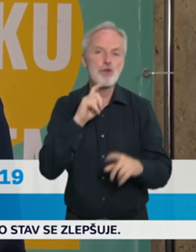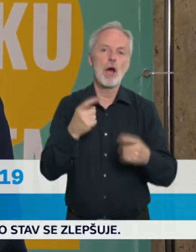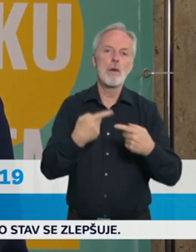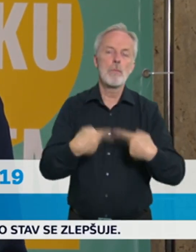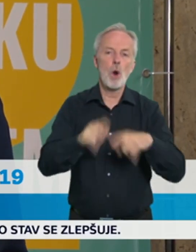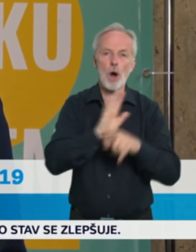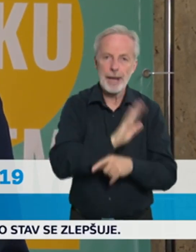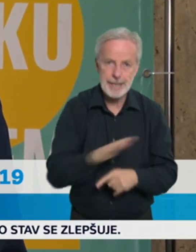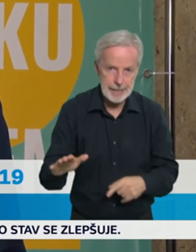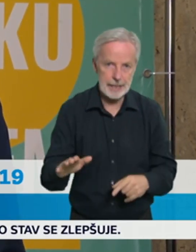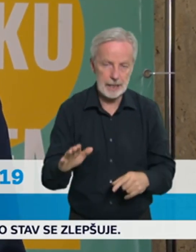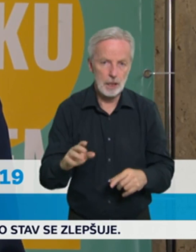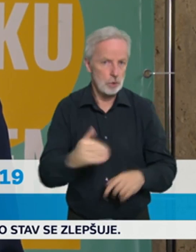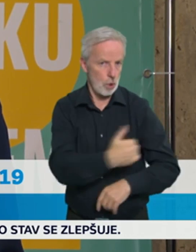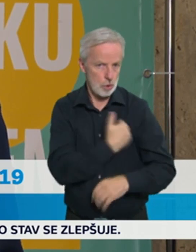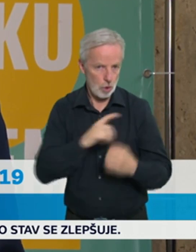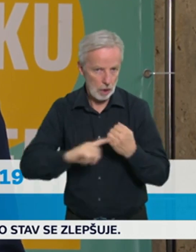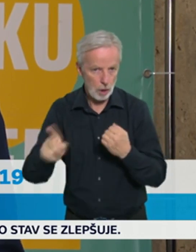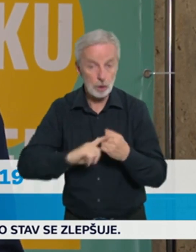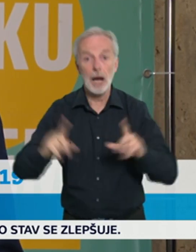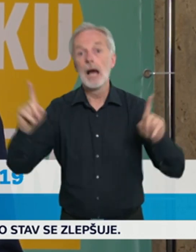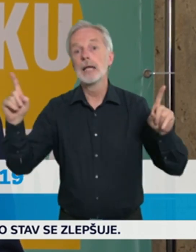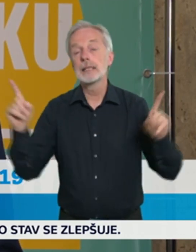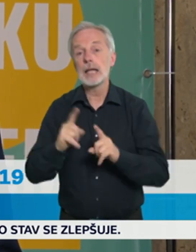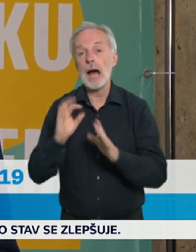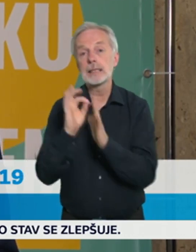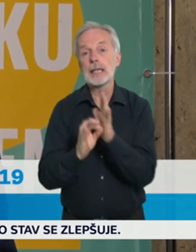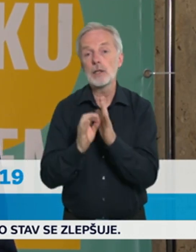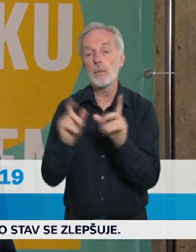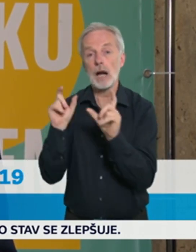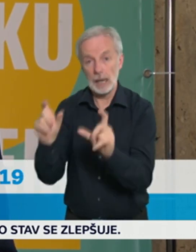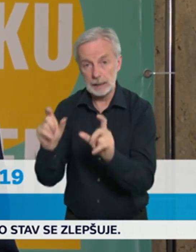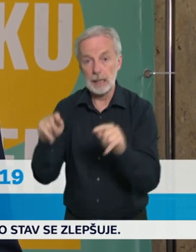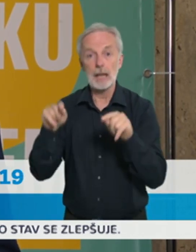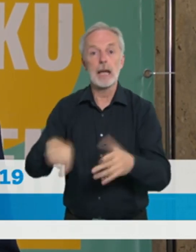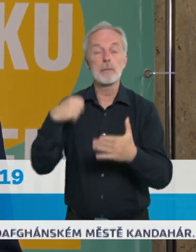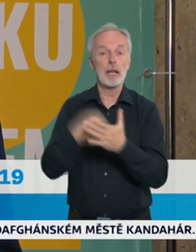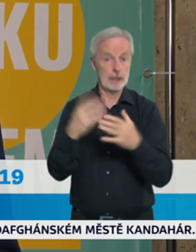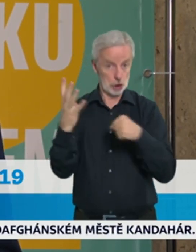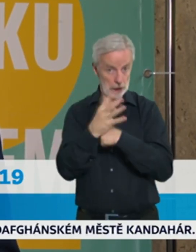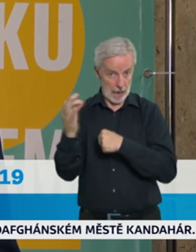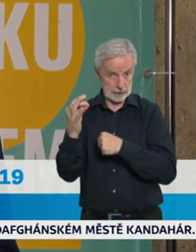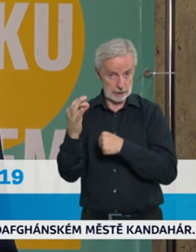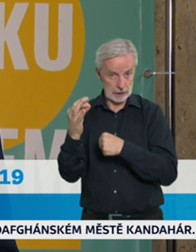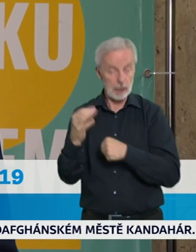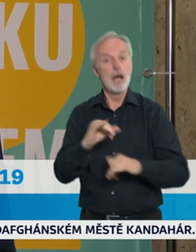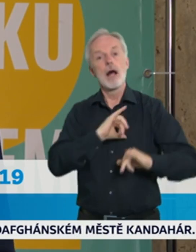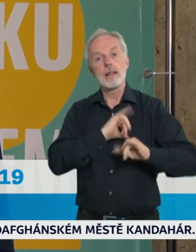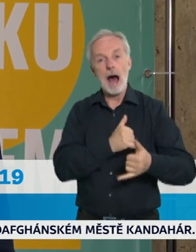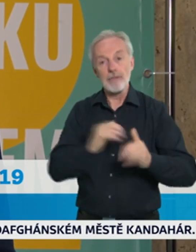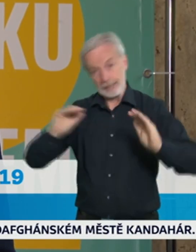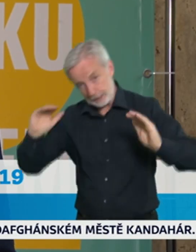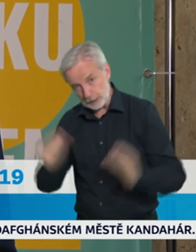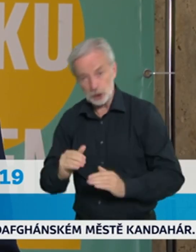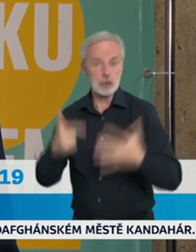A to je zkrácení doby karantén ze 14.1 na 7 dní. Pokud bude ta karanténa